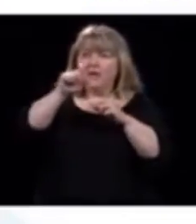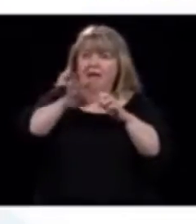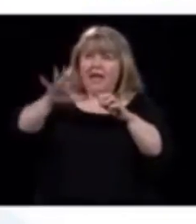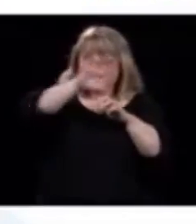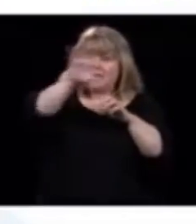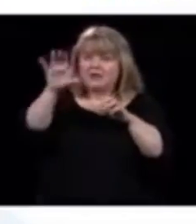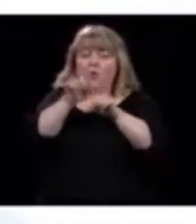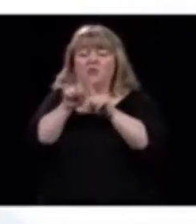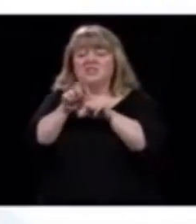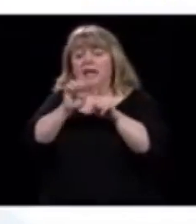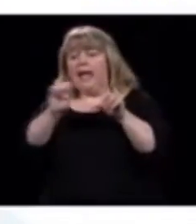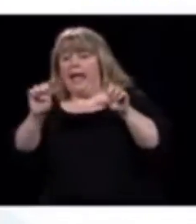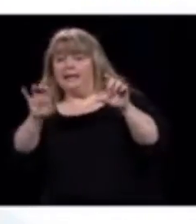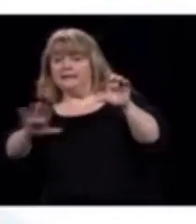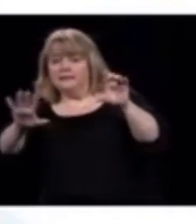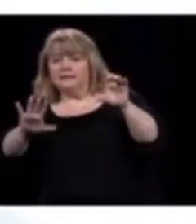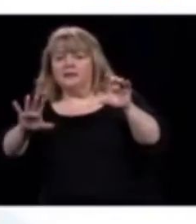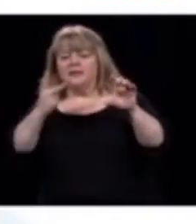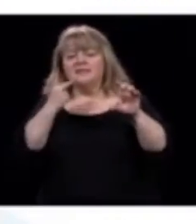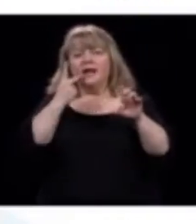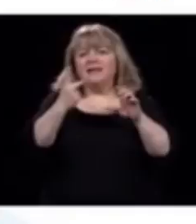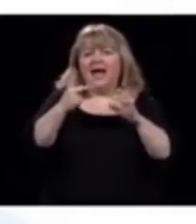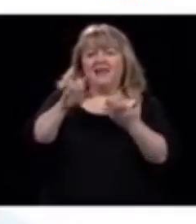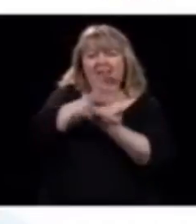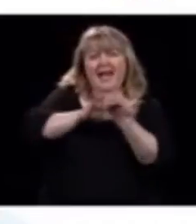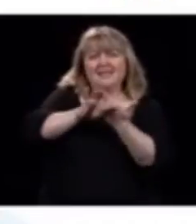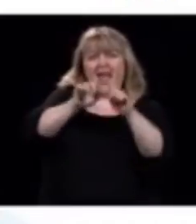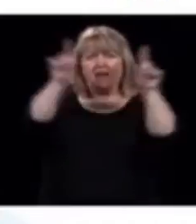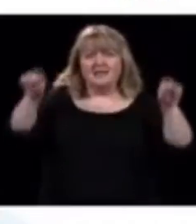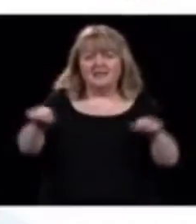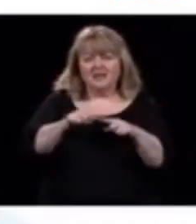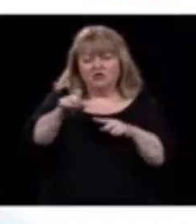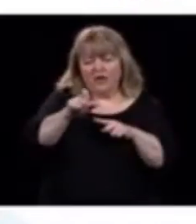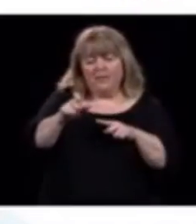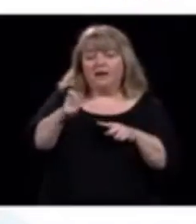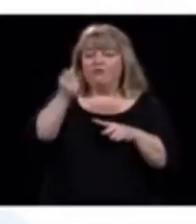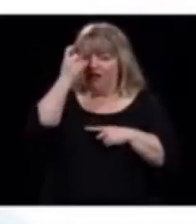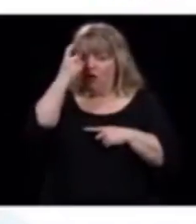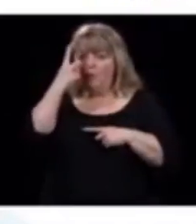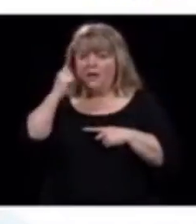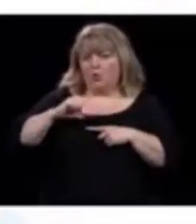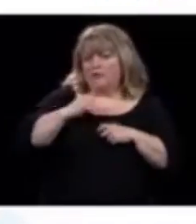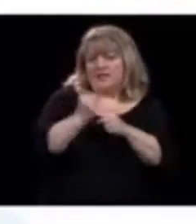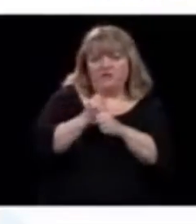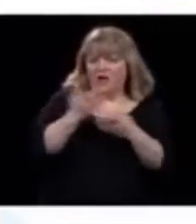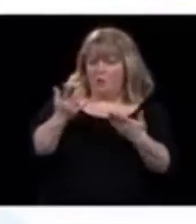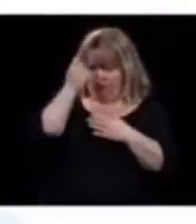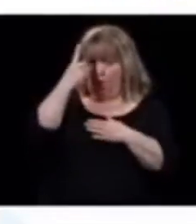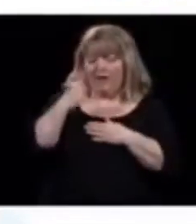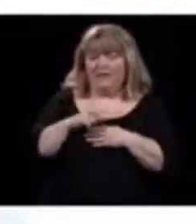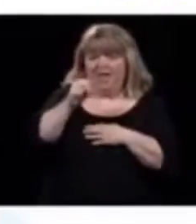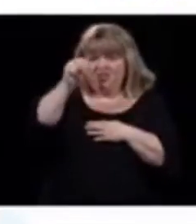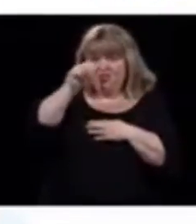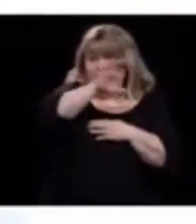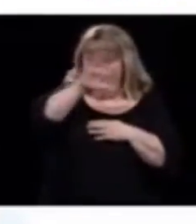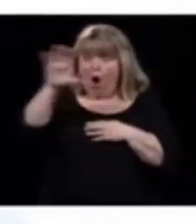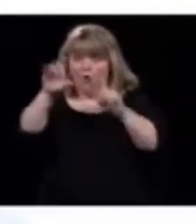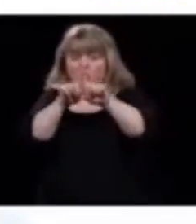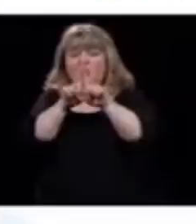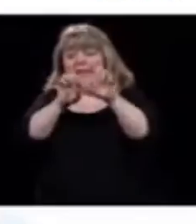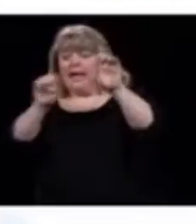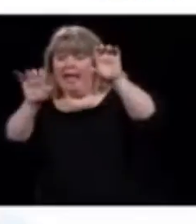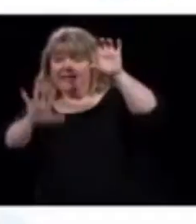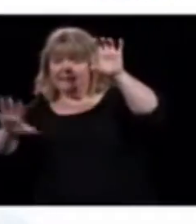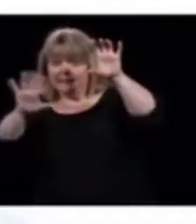regardez une carte du Québec, vous allez tout de suite comprendre, ce qu'on essaie de faire, c'est que tout le nord et l'est,